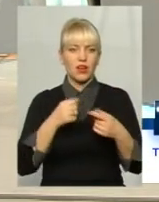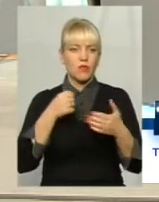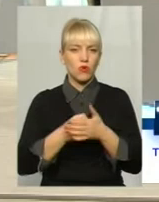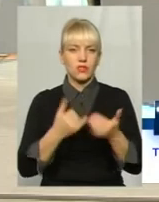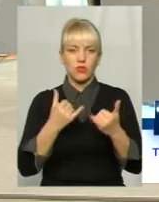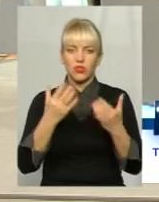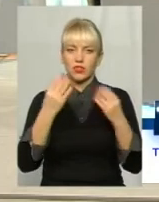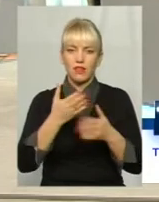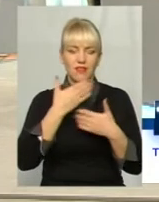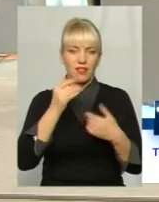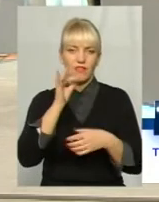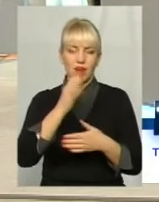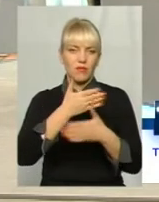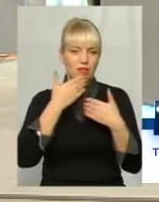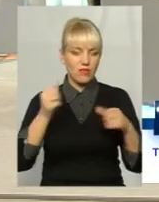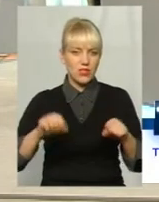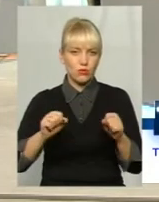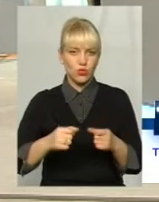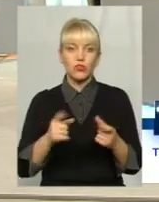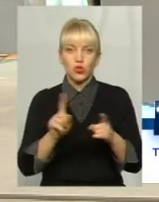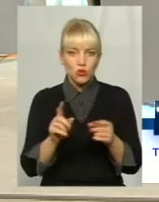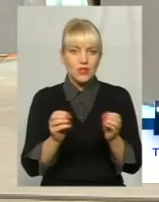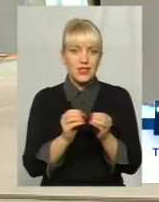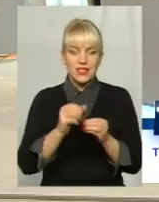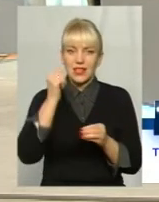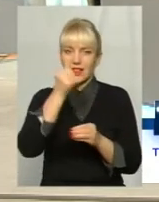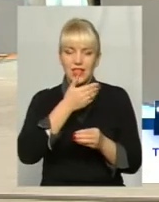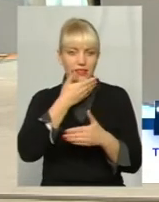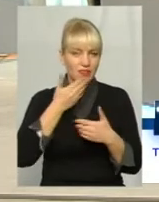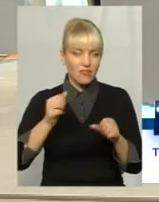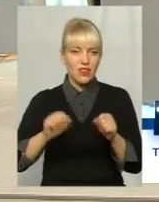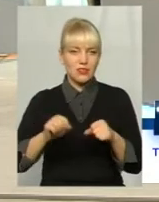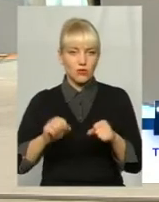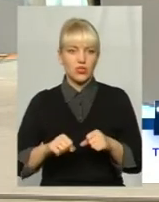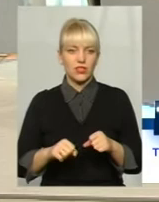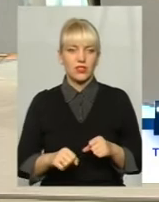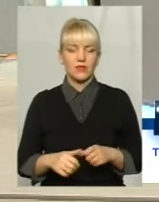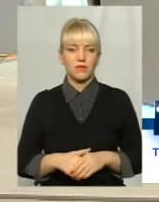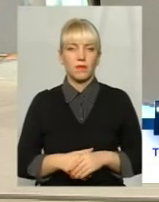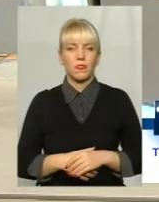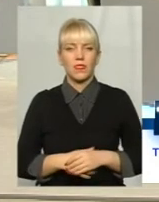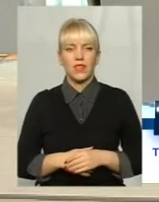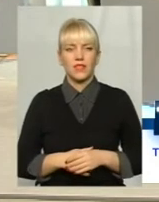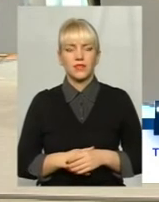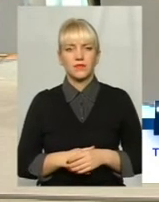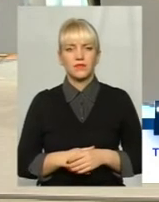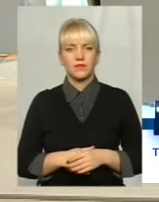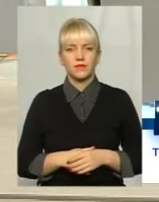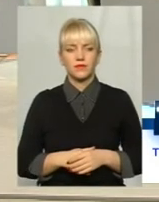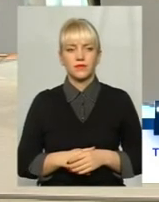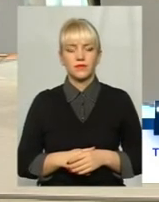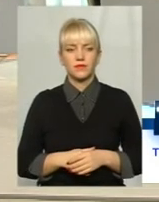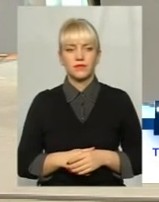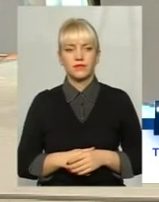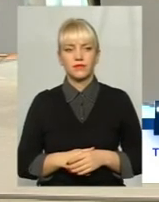немає можливості. 10 років вже немає можливості. А ще розкажіть адресу ще разочку. Степана Бандері 42? Говорили,